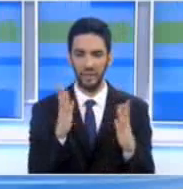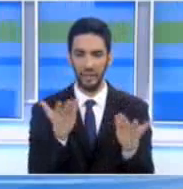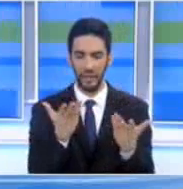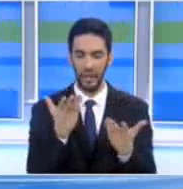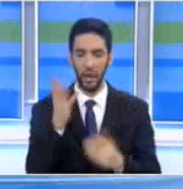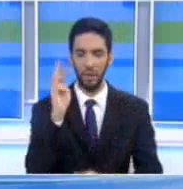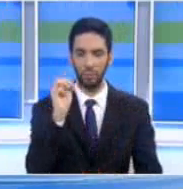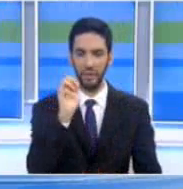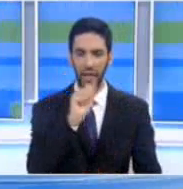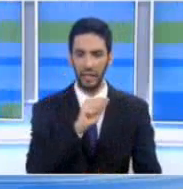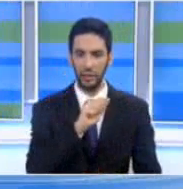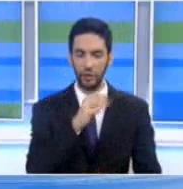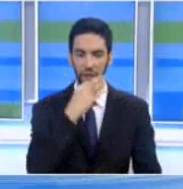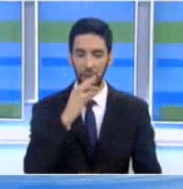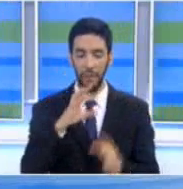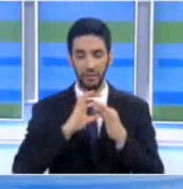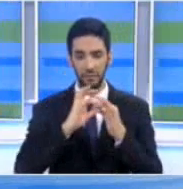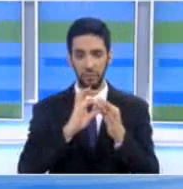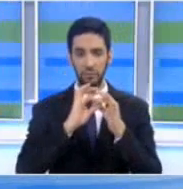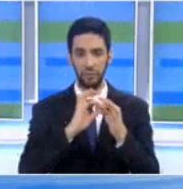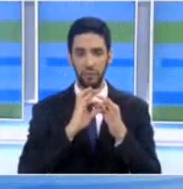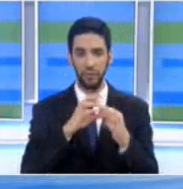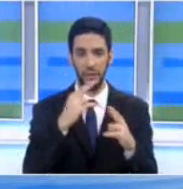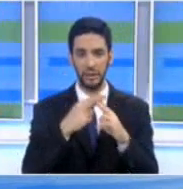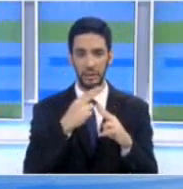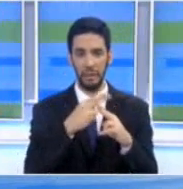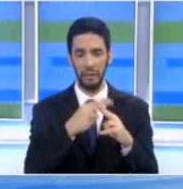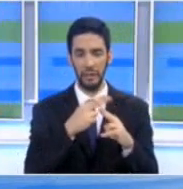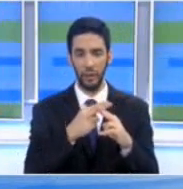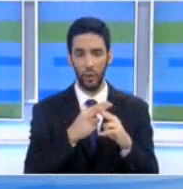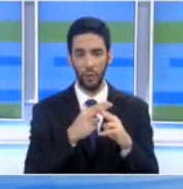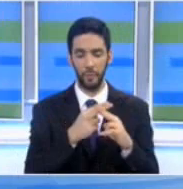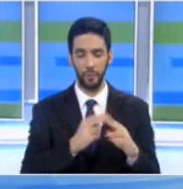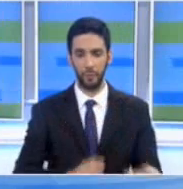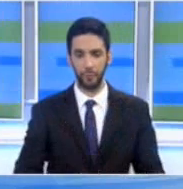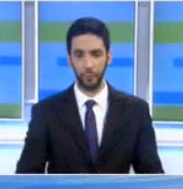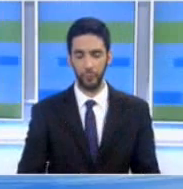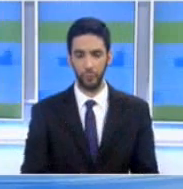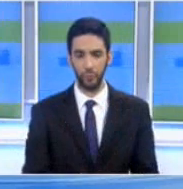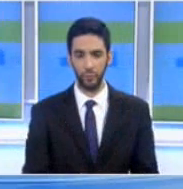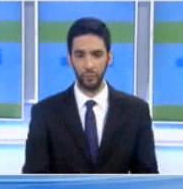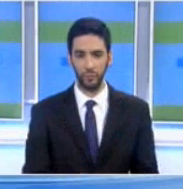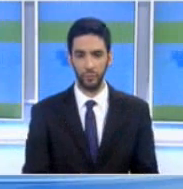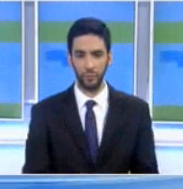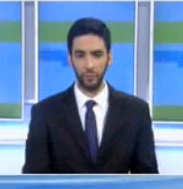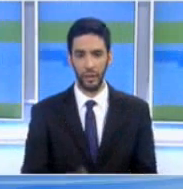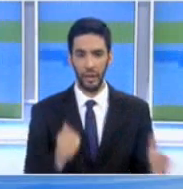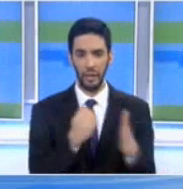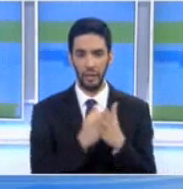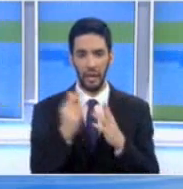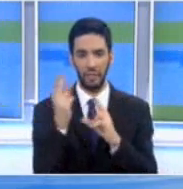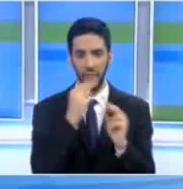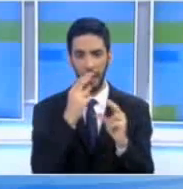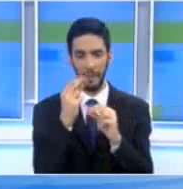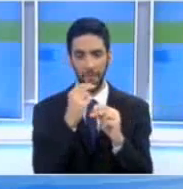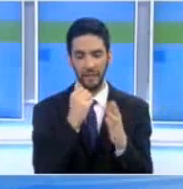ο κύριος Ακκίνγκη ευρύτερα τα ζητήματα και με το θέμα της όλης διαδικασίας ακόμα και για την